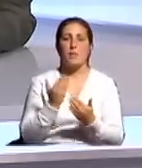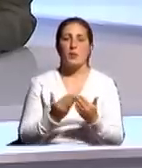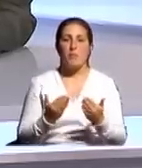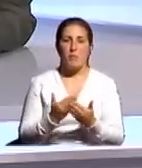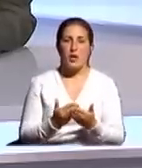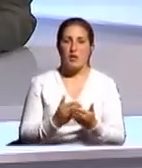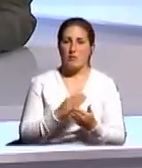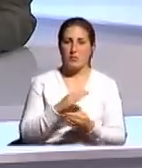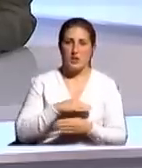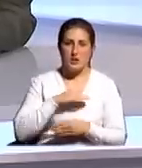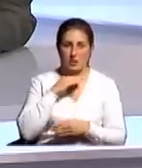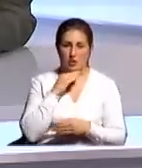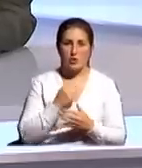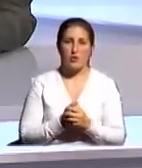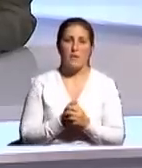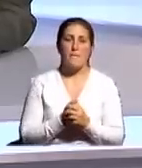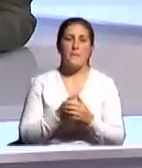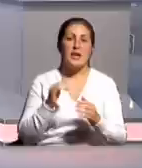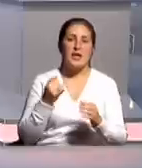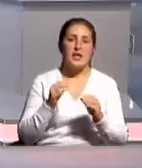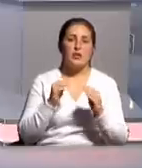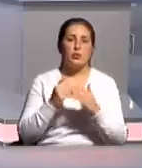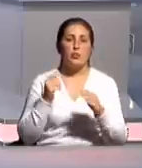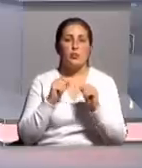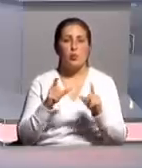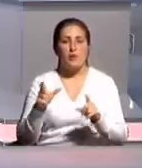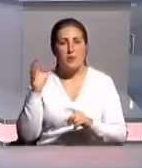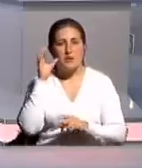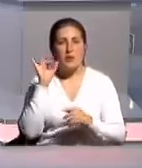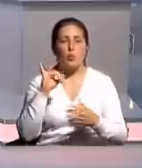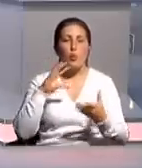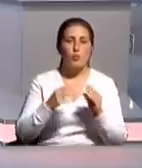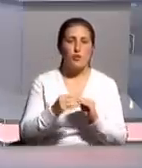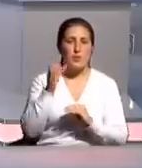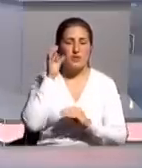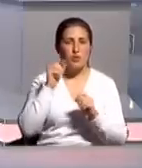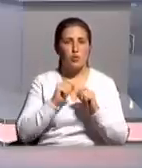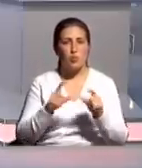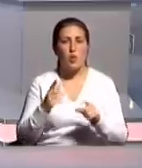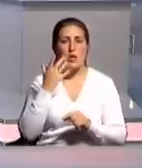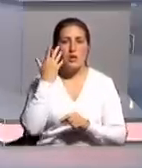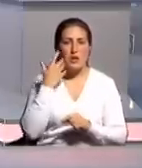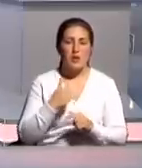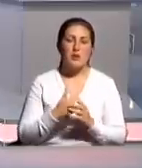достаточно и среди дошкольного образования, и общего образования, то есть школ, когда